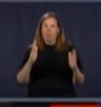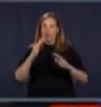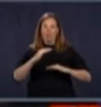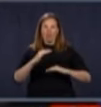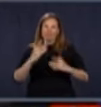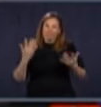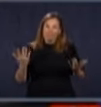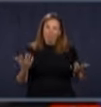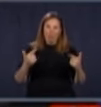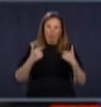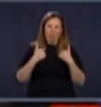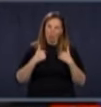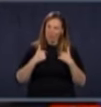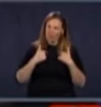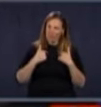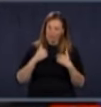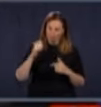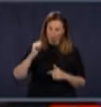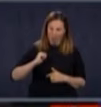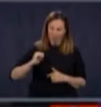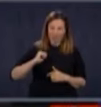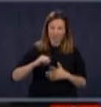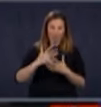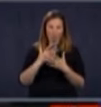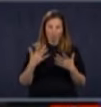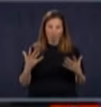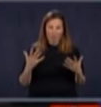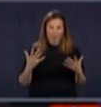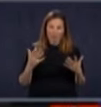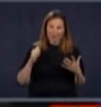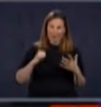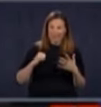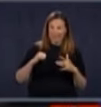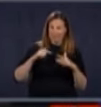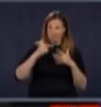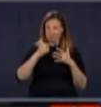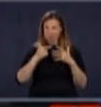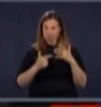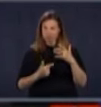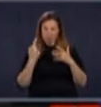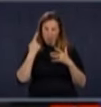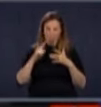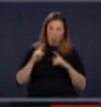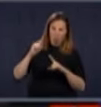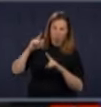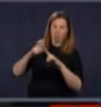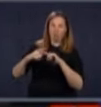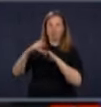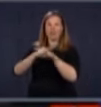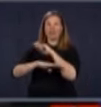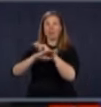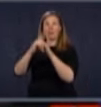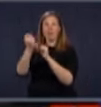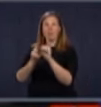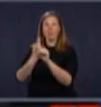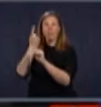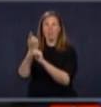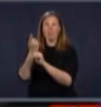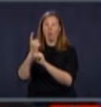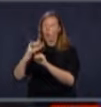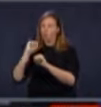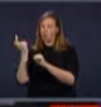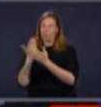pour ça que moi, je vais tout faire, vraiment tout faire, pour qu'en septembre, toutes les écoles soient